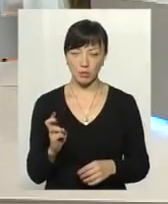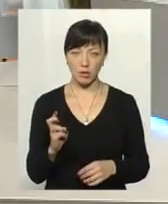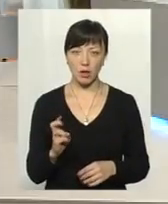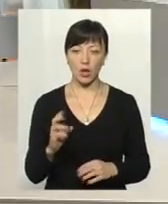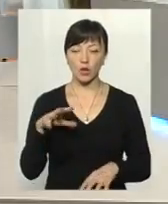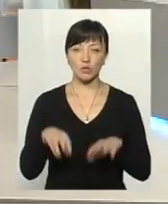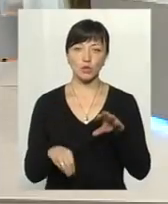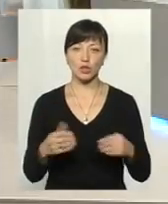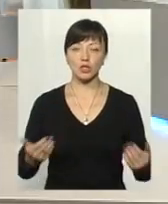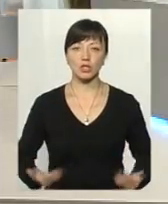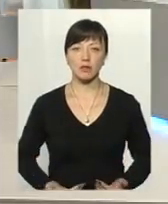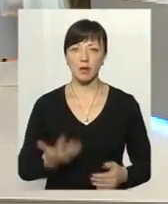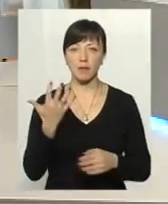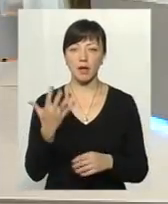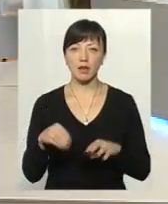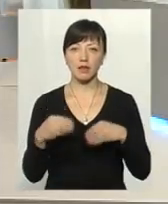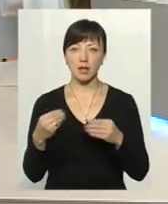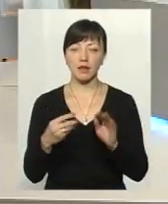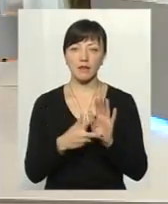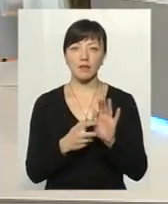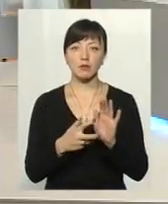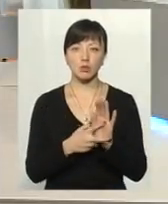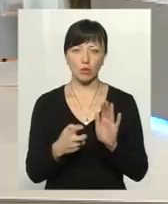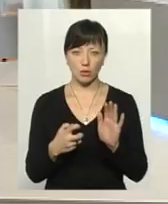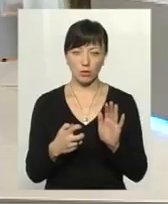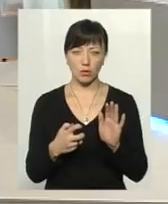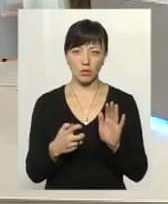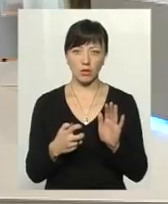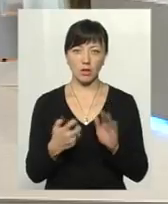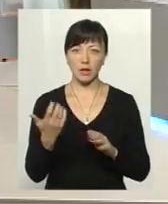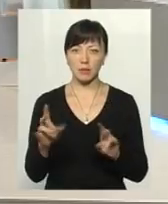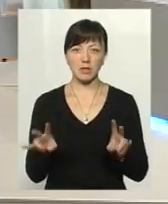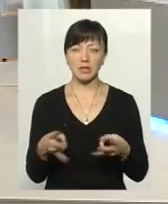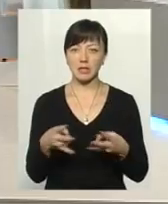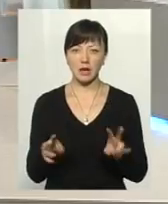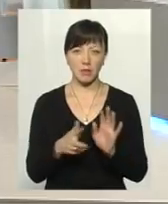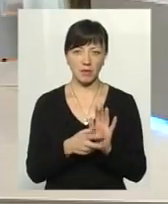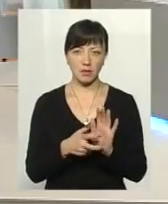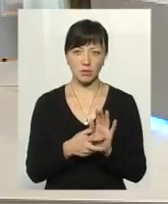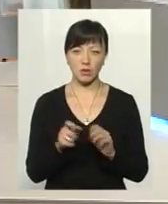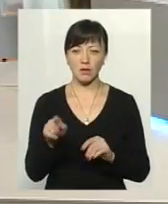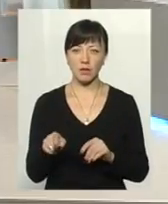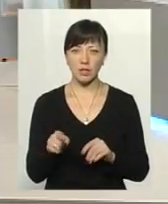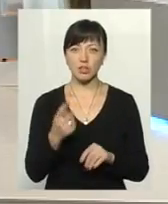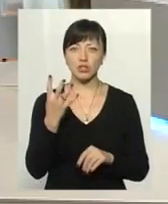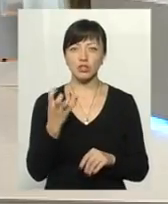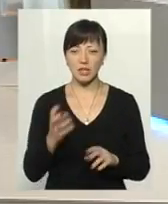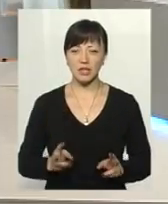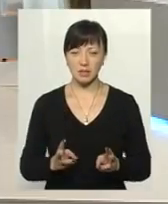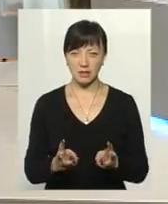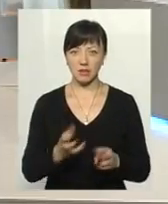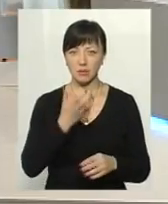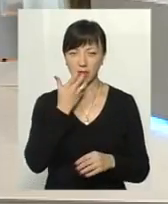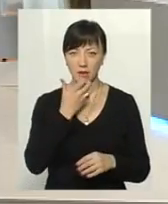Сусіда живе їх п'ятеро, їм дали 800. Їм не треба цих 800, вони 400 спалять.